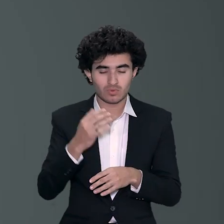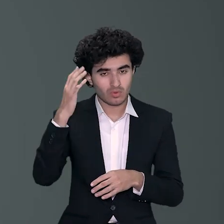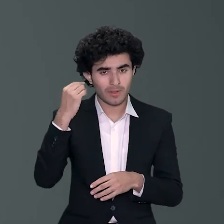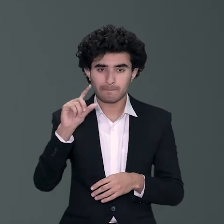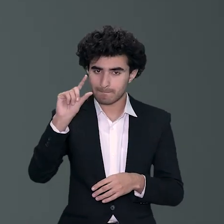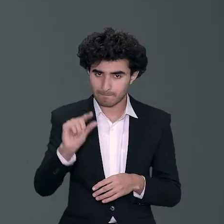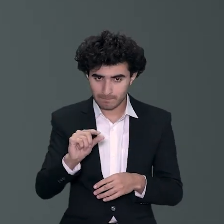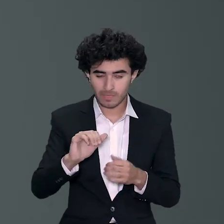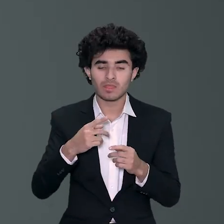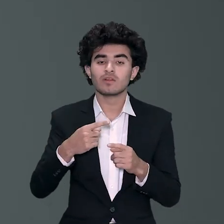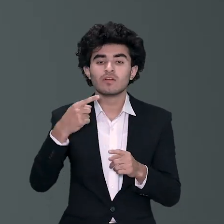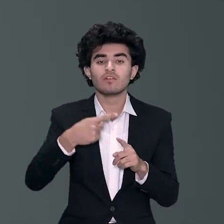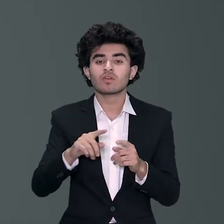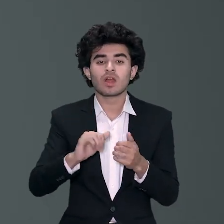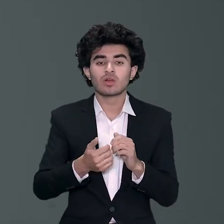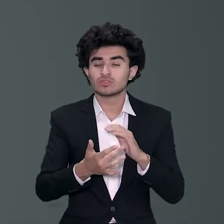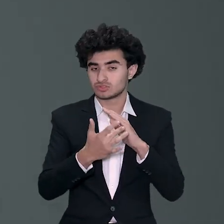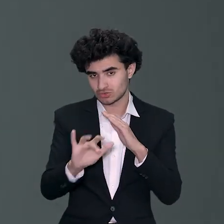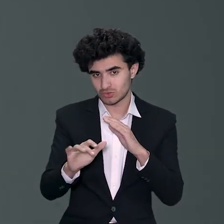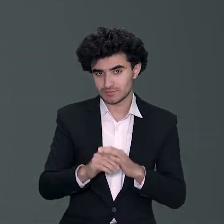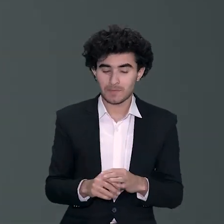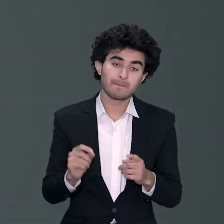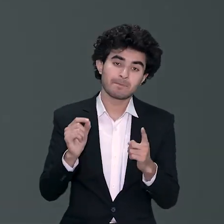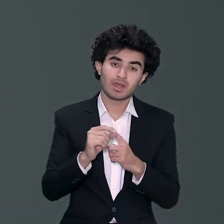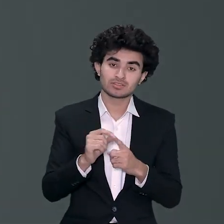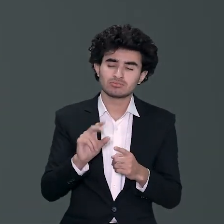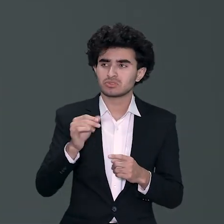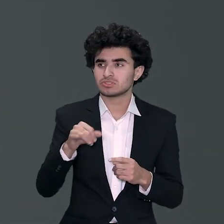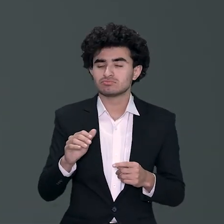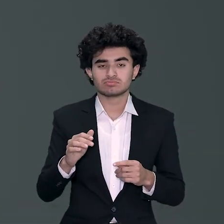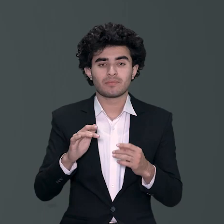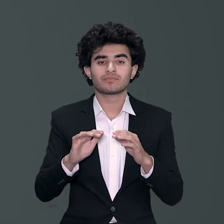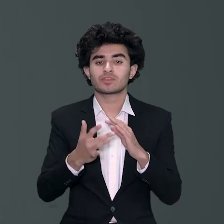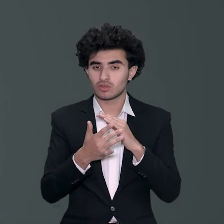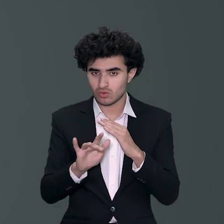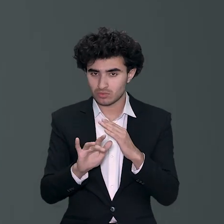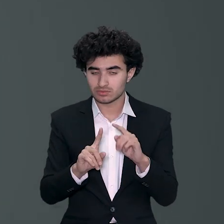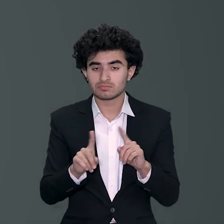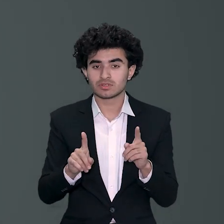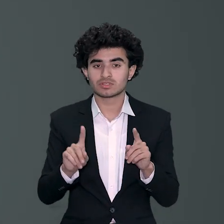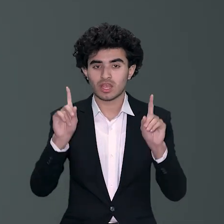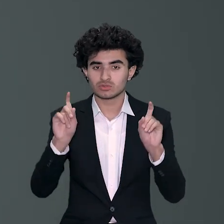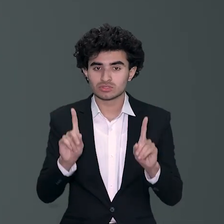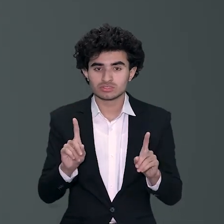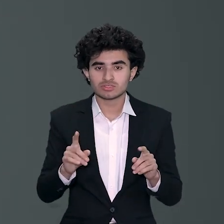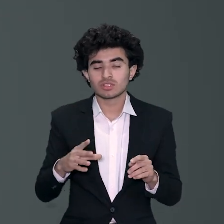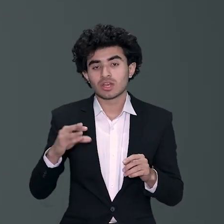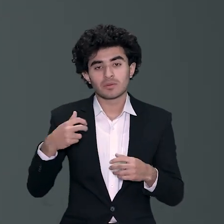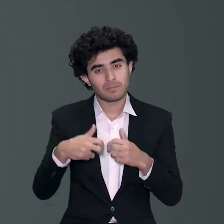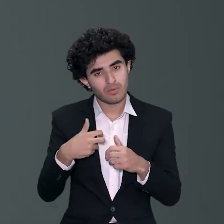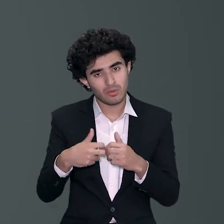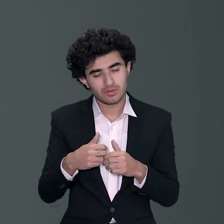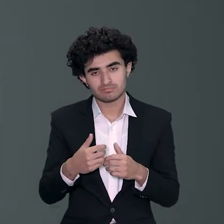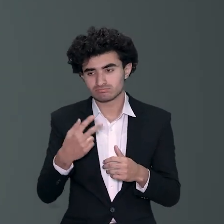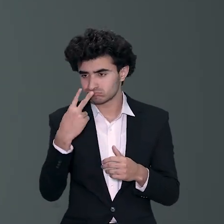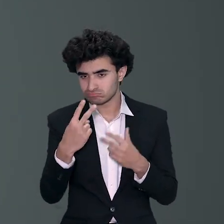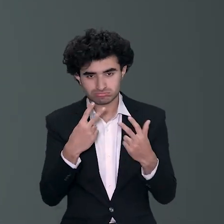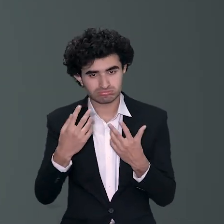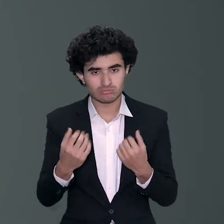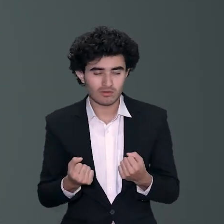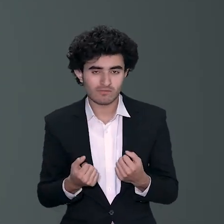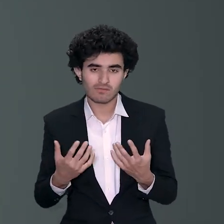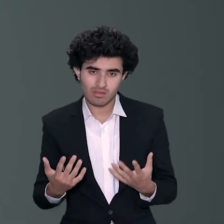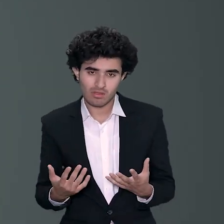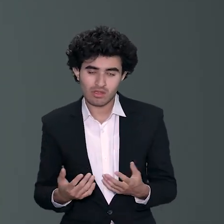کمپنی کا mission بن گیا to promote quality education at a low price through technology پاکستان کو نہ صرف technology